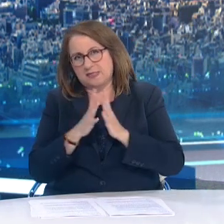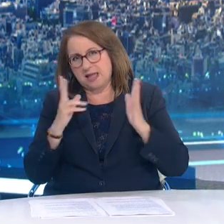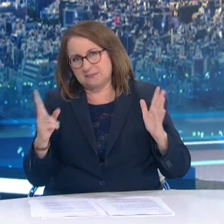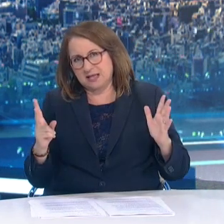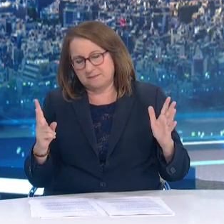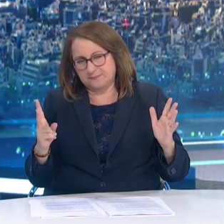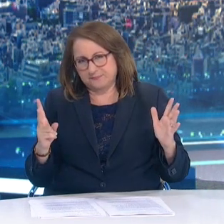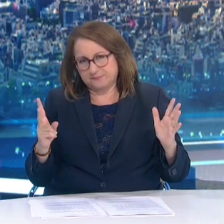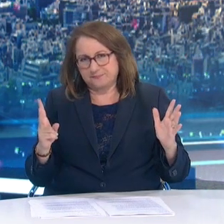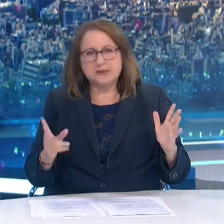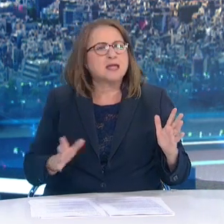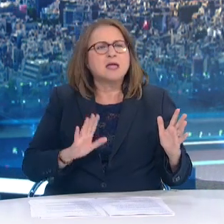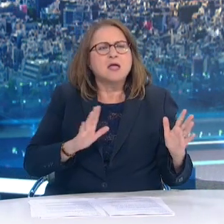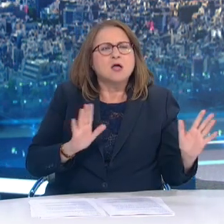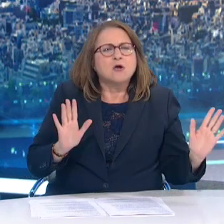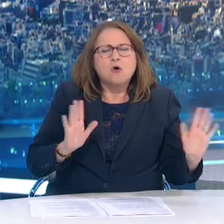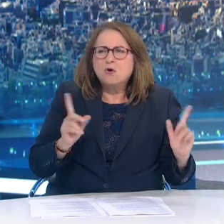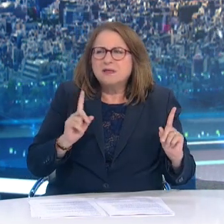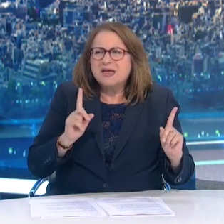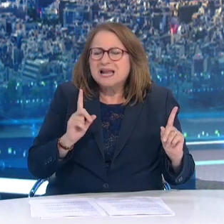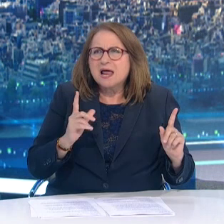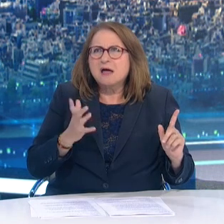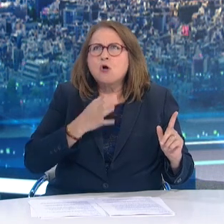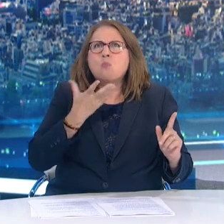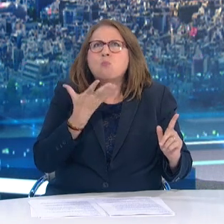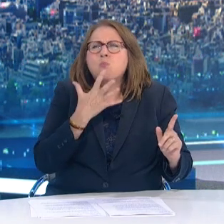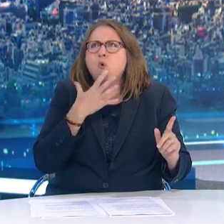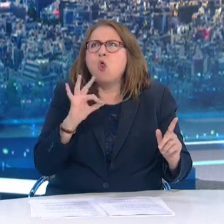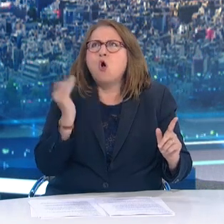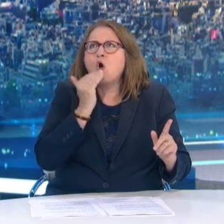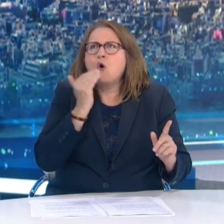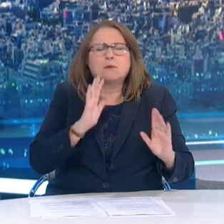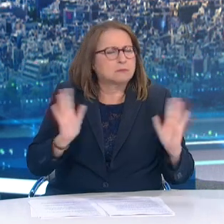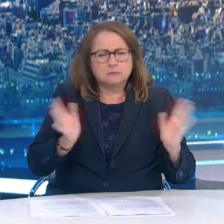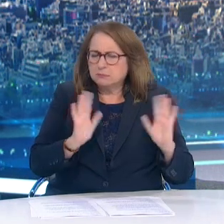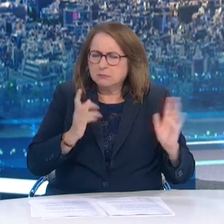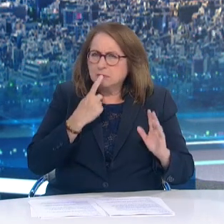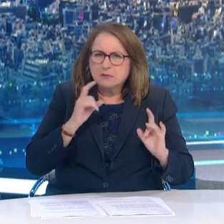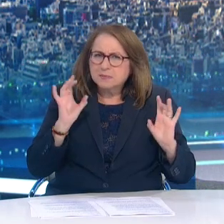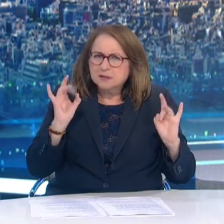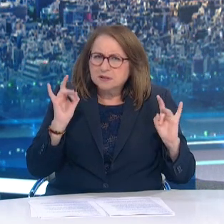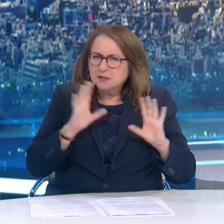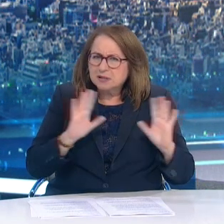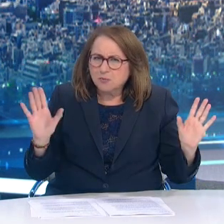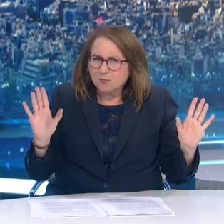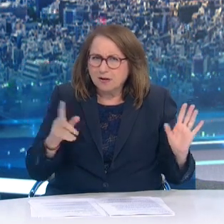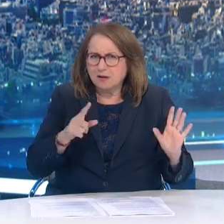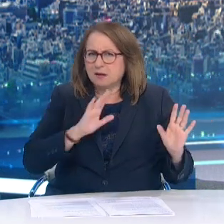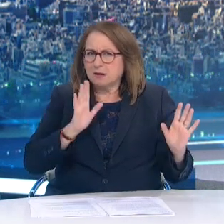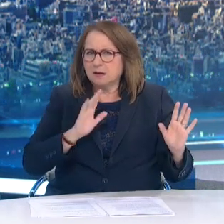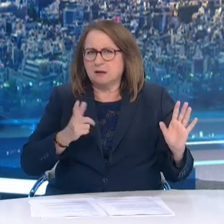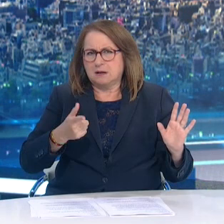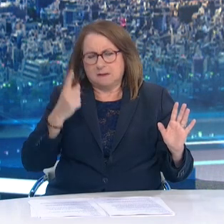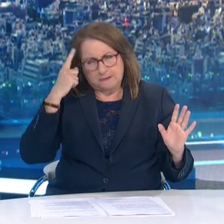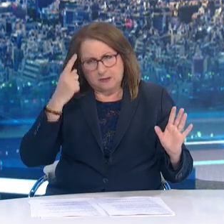υπάρχει κάποιος ιδιαίτερος λόγος Για τον οποίο επισπεύθηκε αυτό Διότι δεν πιστεύουμε ότι εμβολιάζοντας Τρεις χρονιές παιδιών